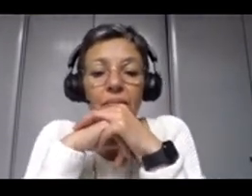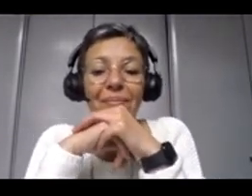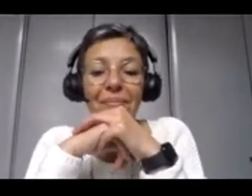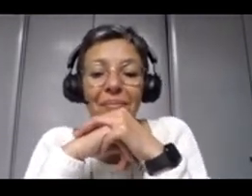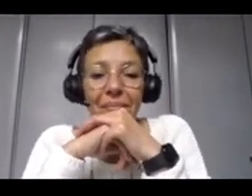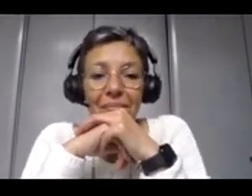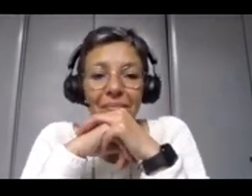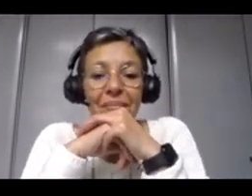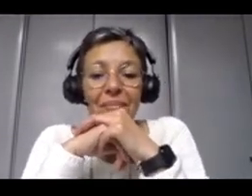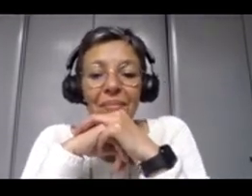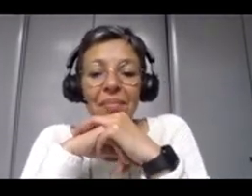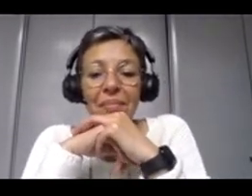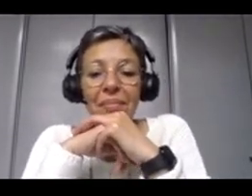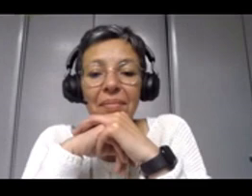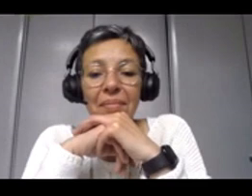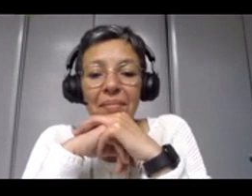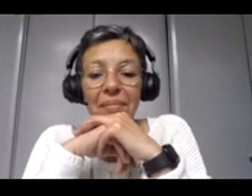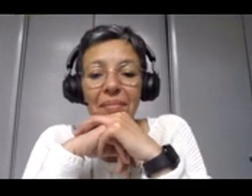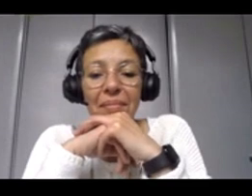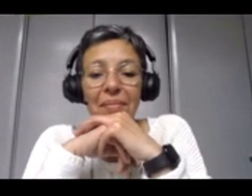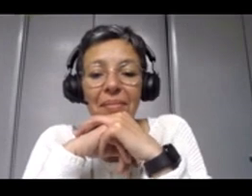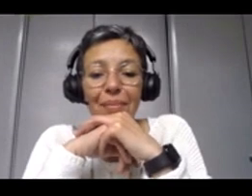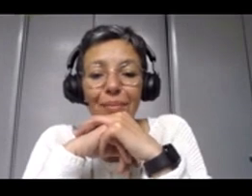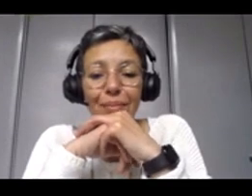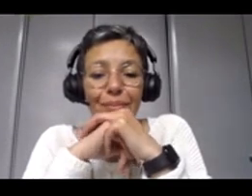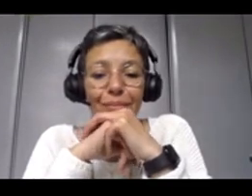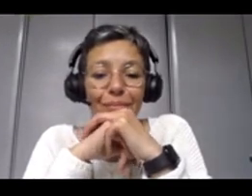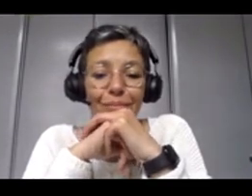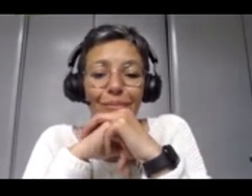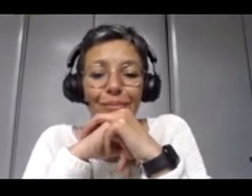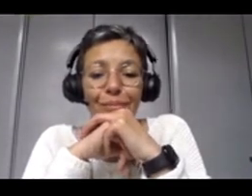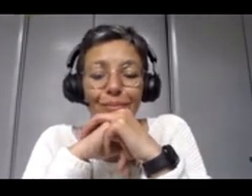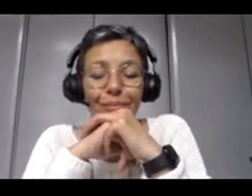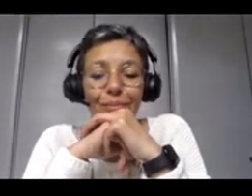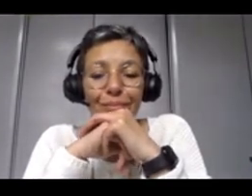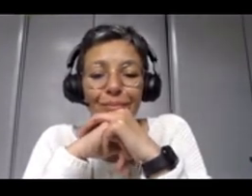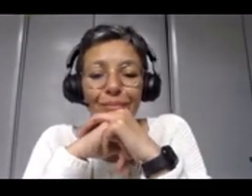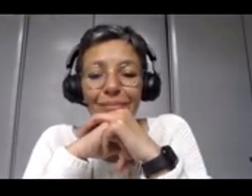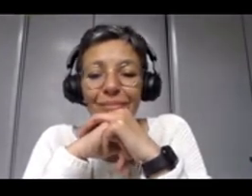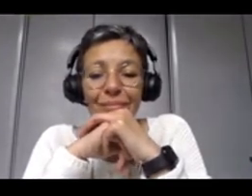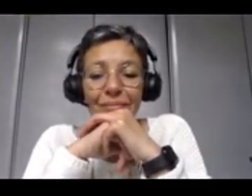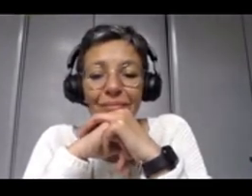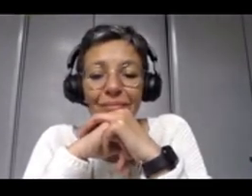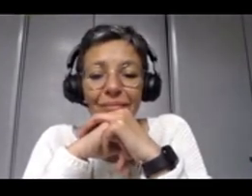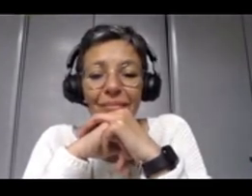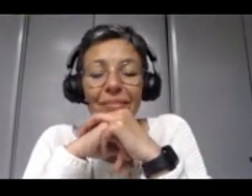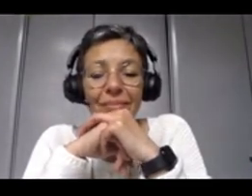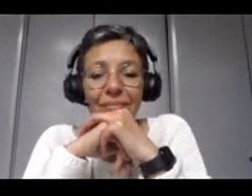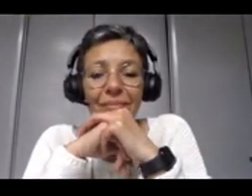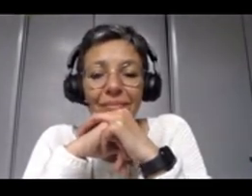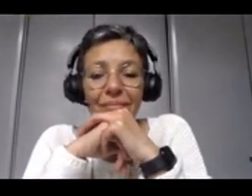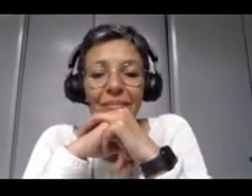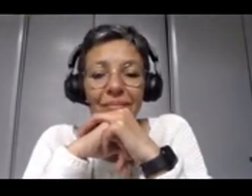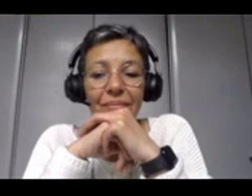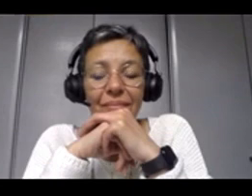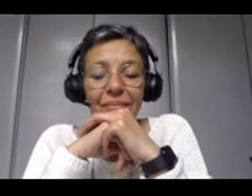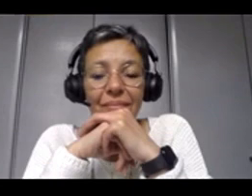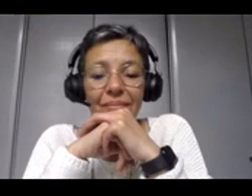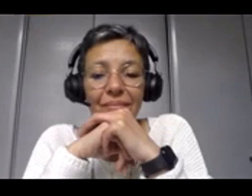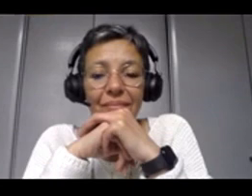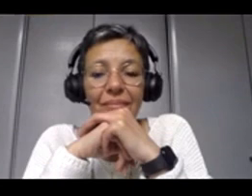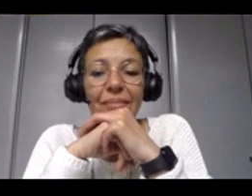d'une carte de métro, de vous expliquer, avec une approche logique, les différents concepts développés dans la